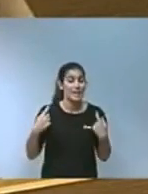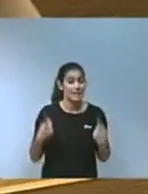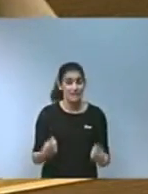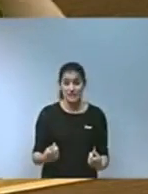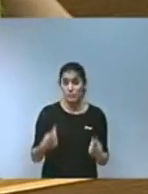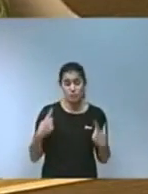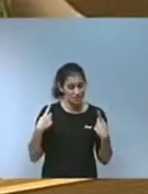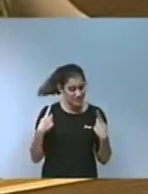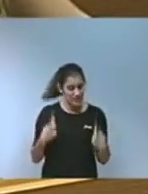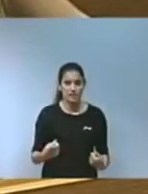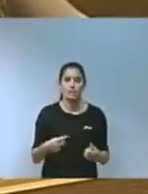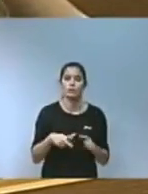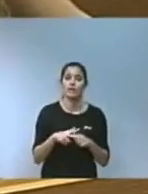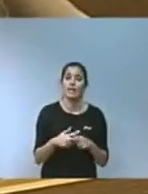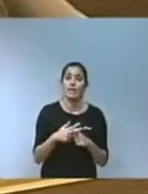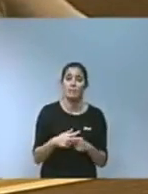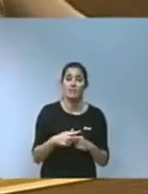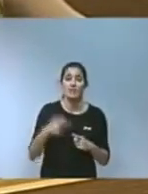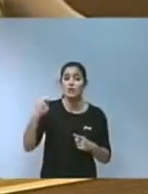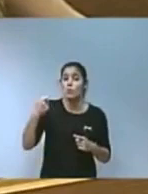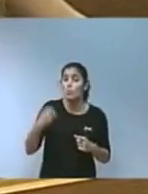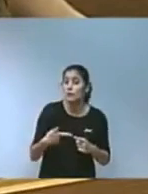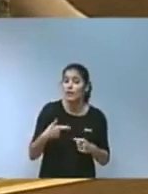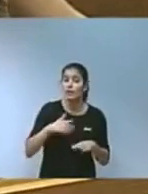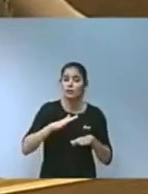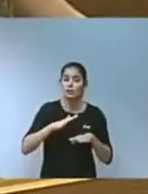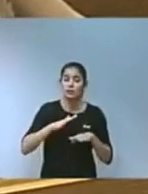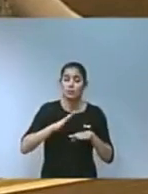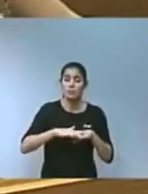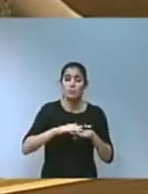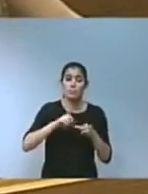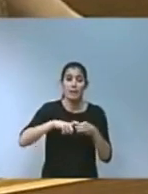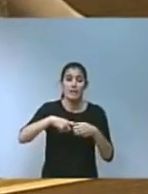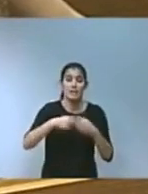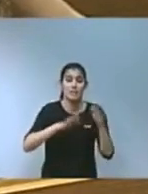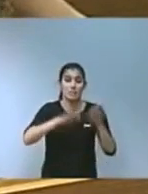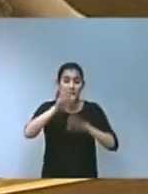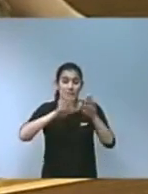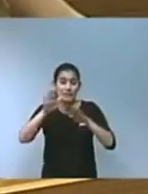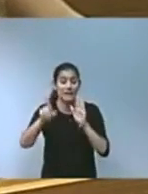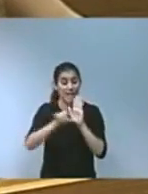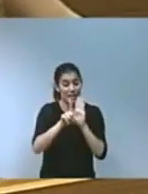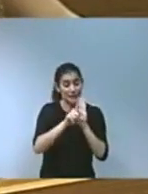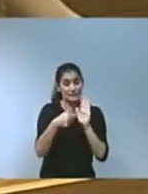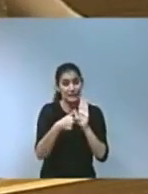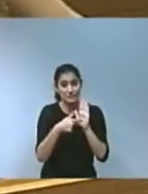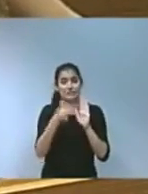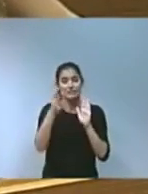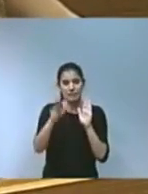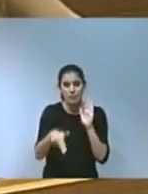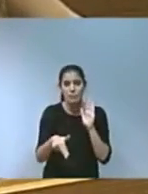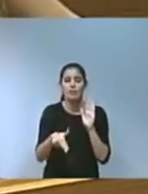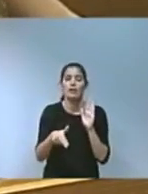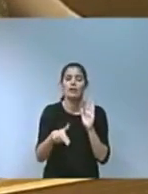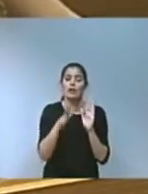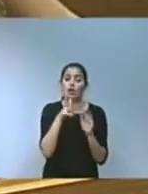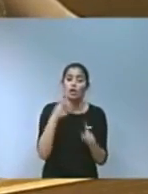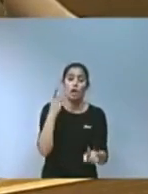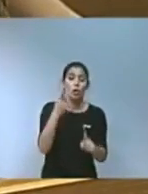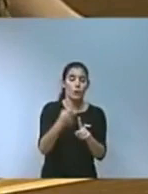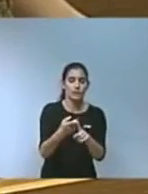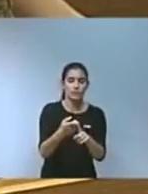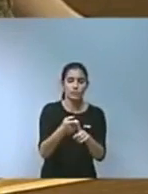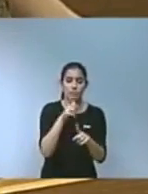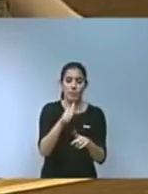ferramentes útils participades legislatives que ens asseguren una xarxa hídrica de futur